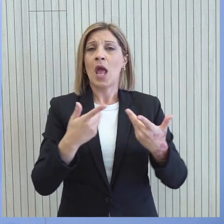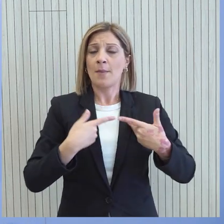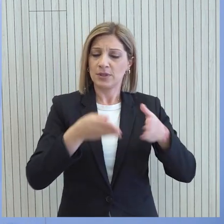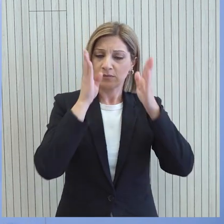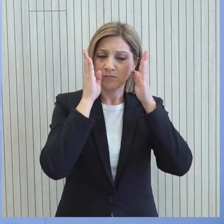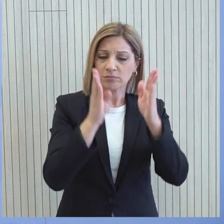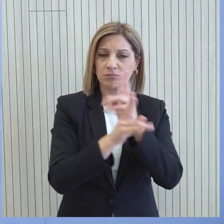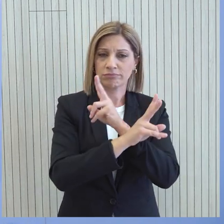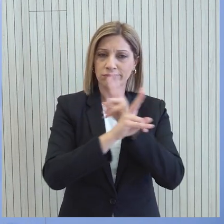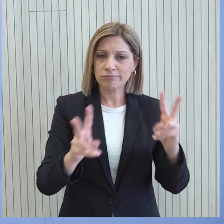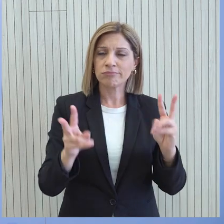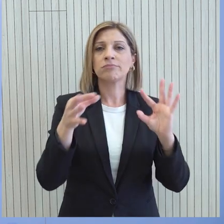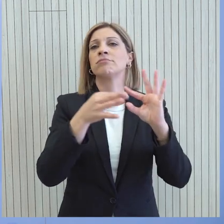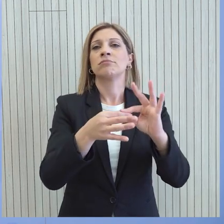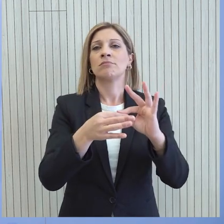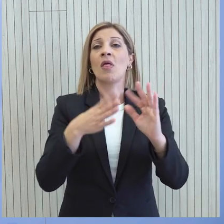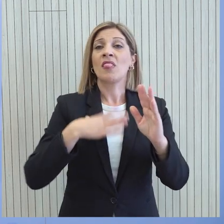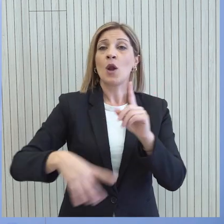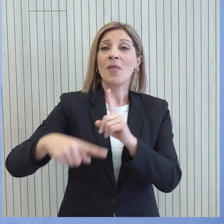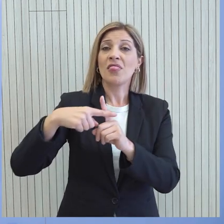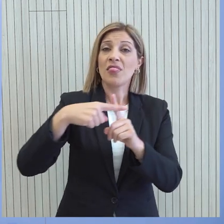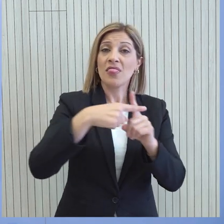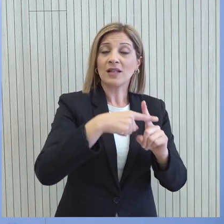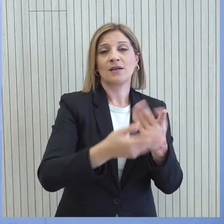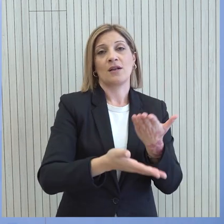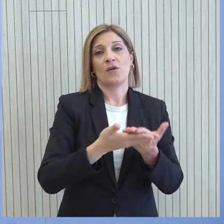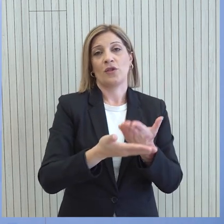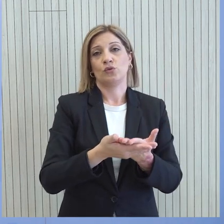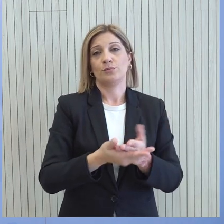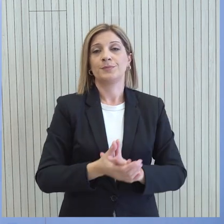στάση θα συνεχίσουμε να συμβάλλουμε θετικά και επικοδομητικά.